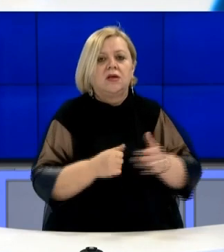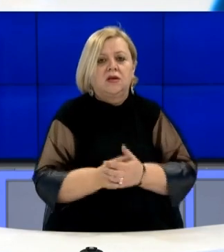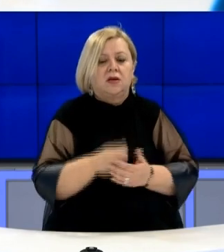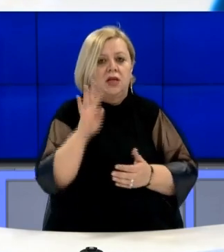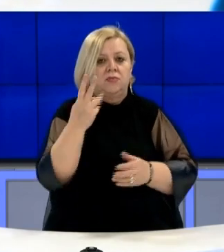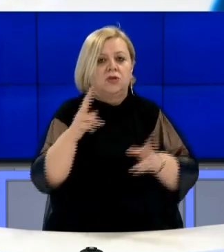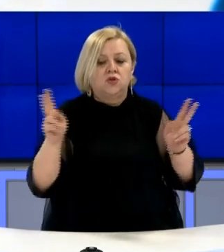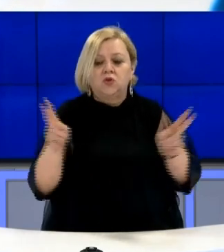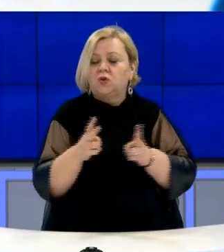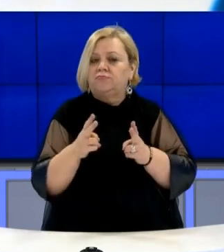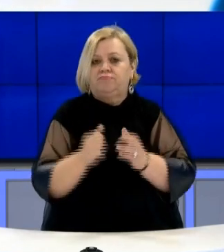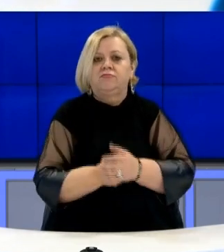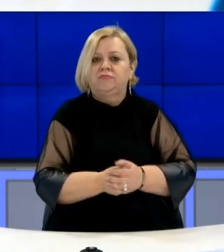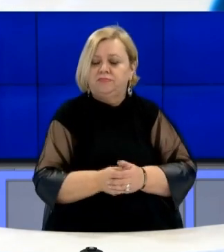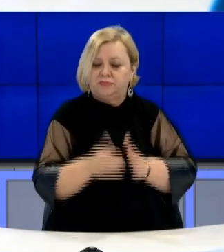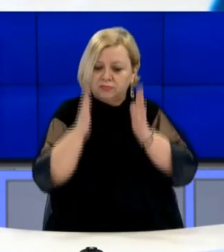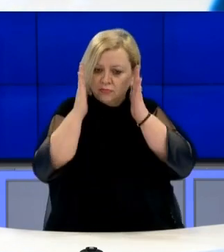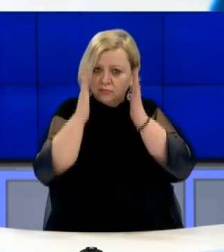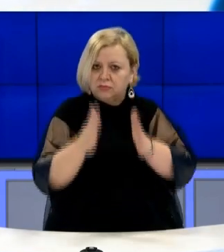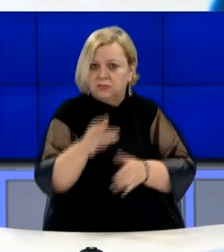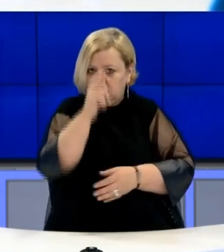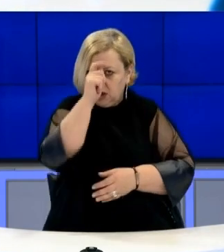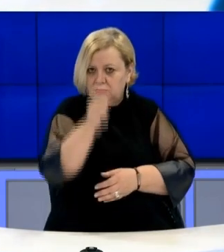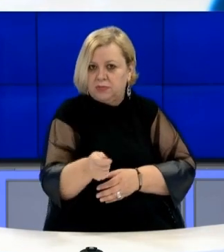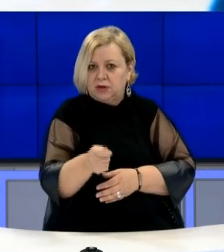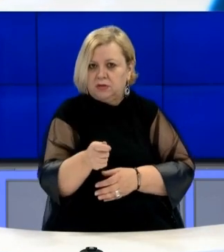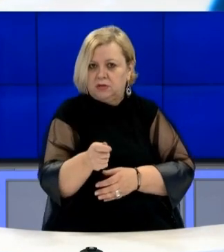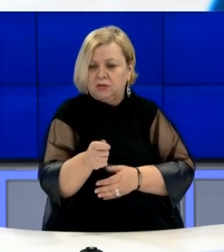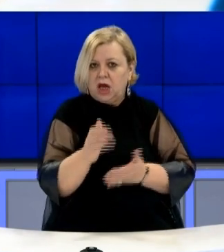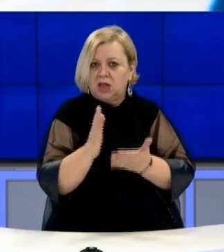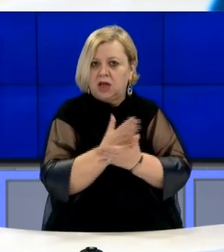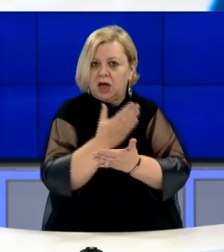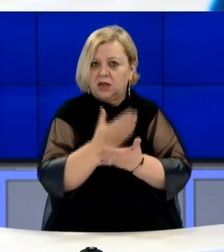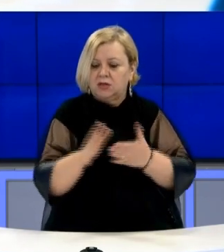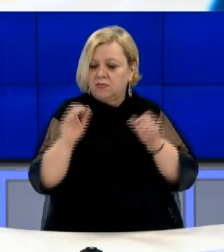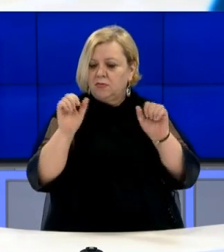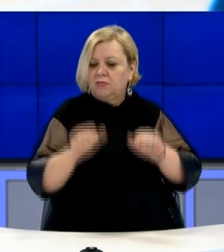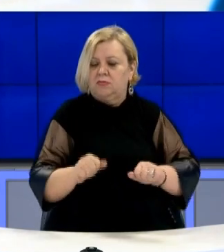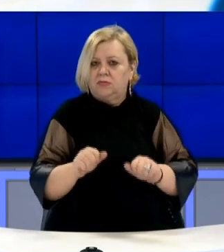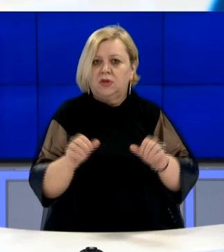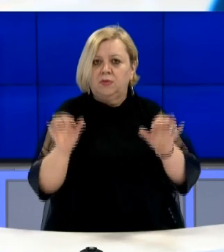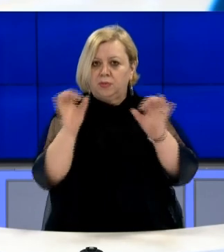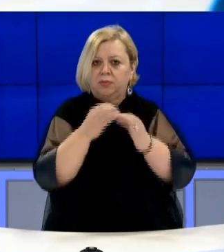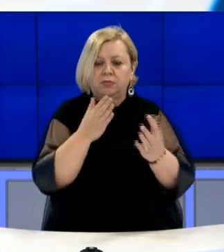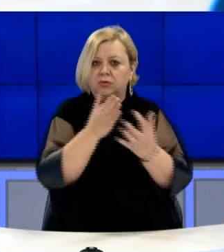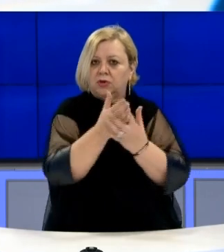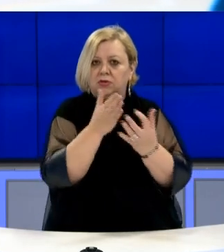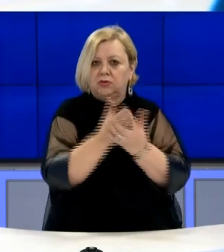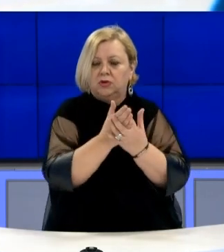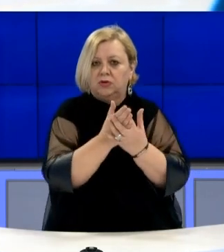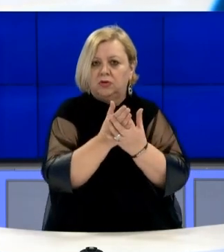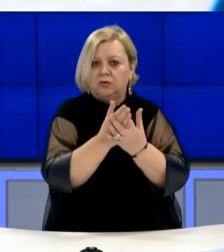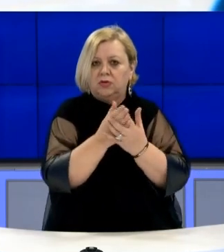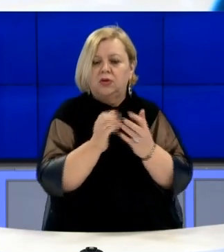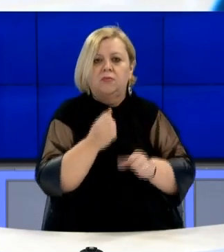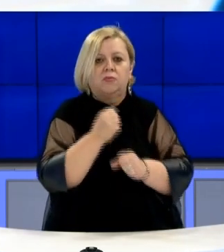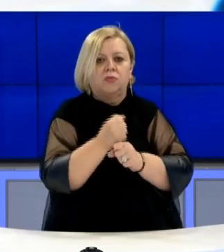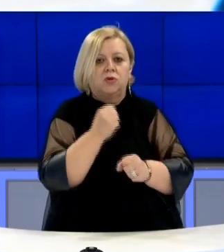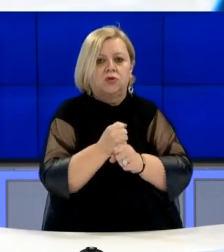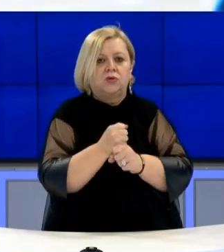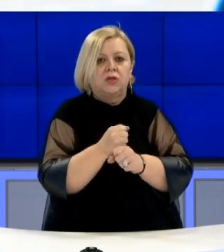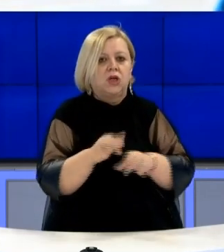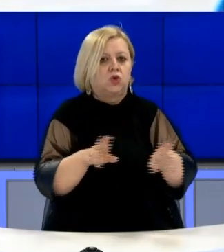që të jenë të përbajtur dhe në respektim të plotën darjes për shteteve dhe të mos përbëjnë nërhyrja të drejt për drejt në punën e